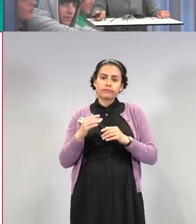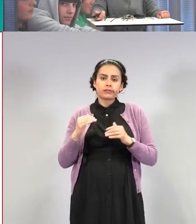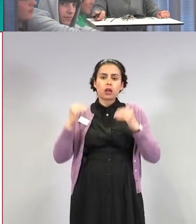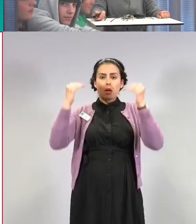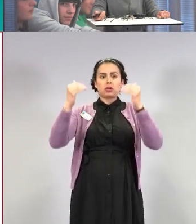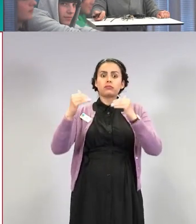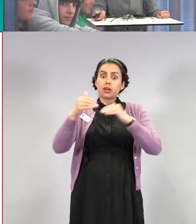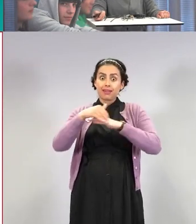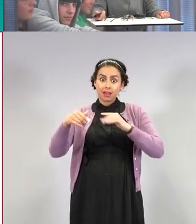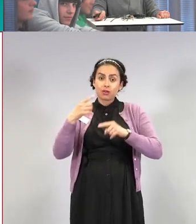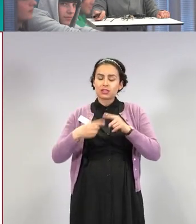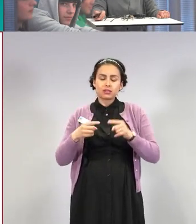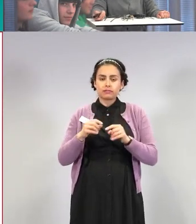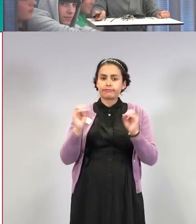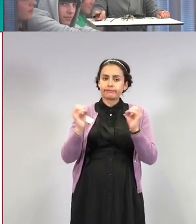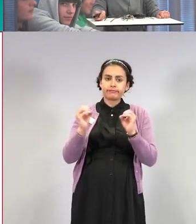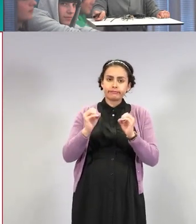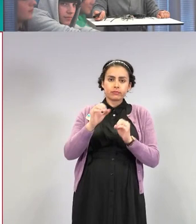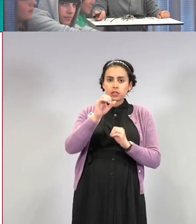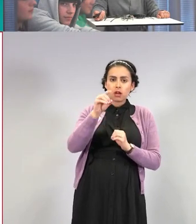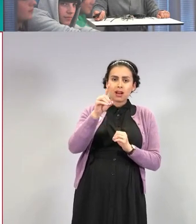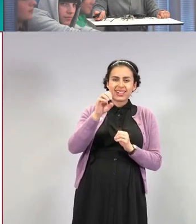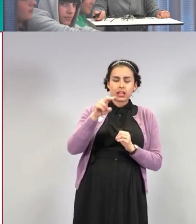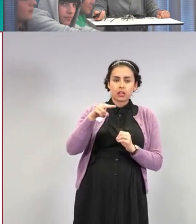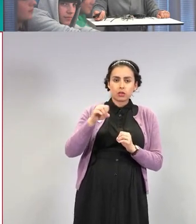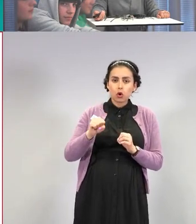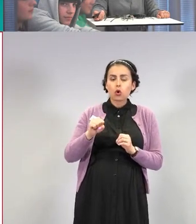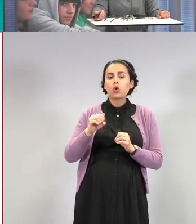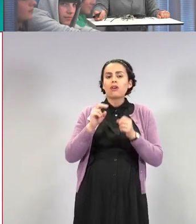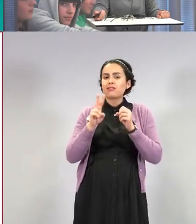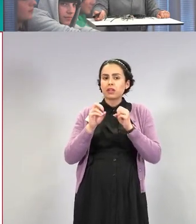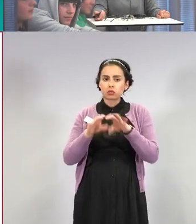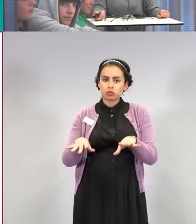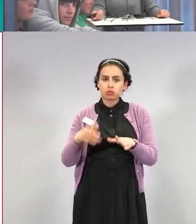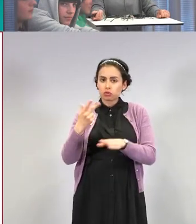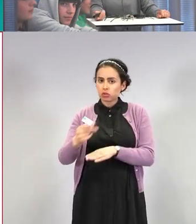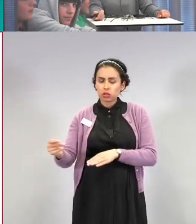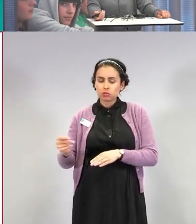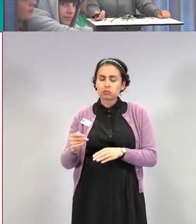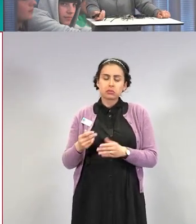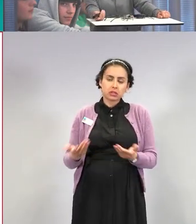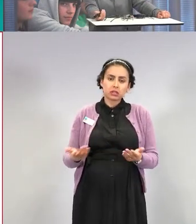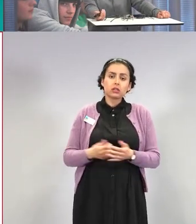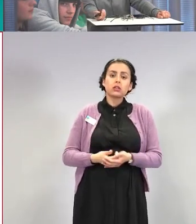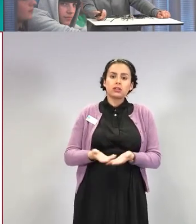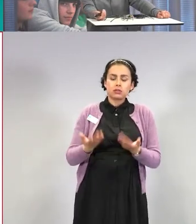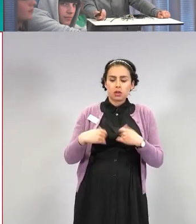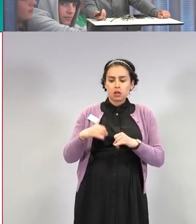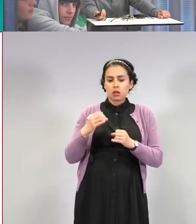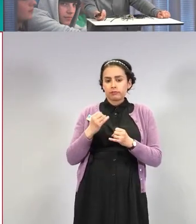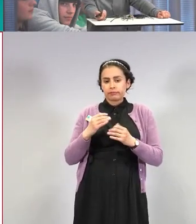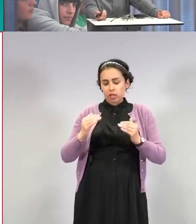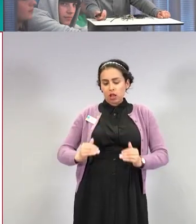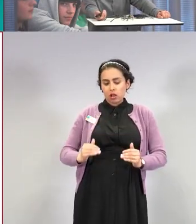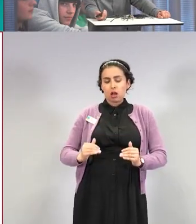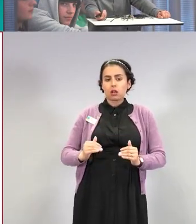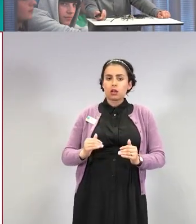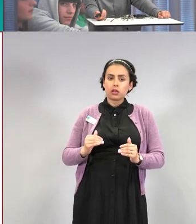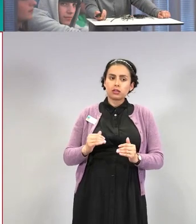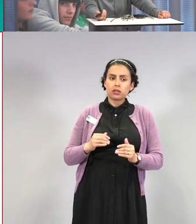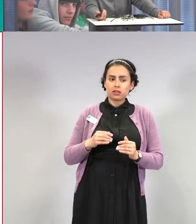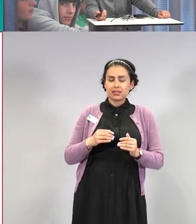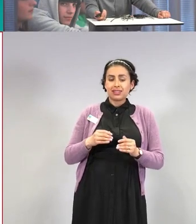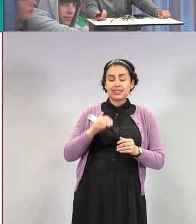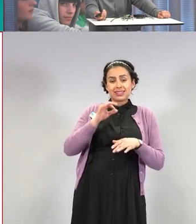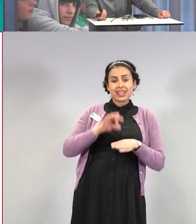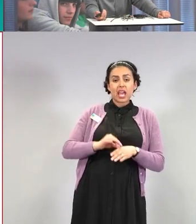yläkuvassa on se, että epidemia jatkuu näin kuin se on. Ja alaosassa on, että tulee korkeampi epidemia,